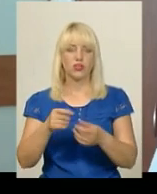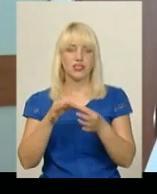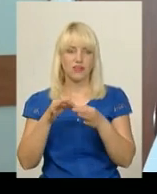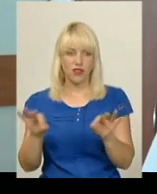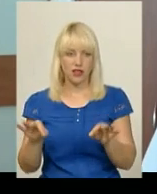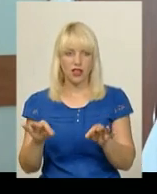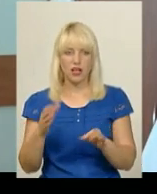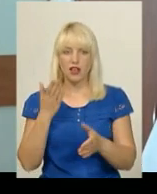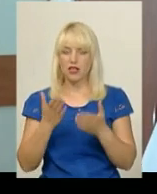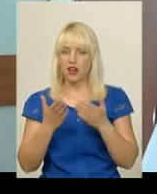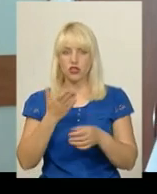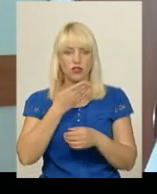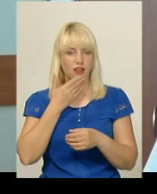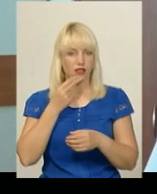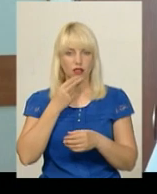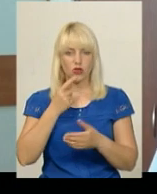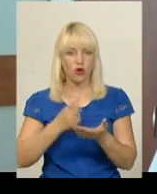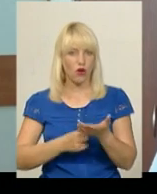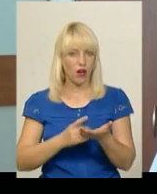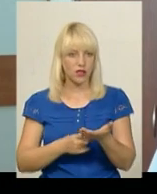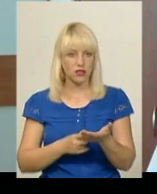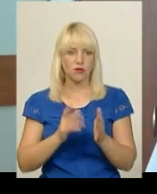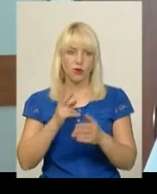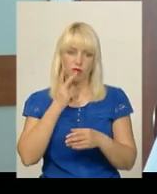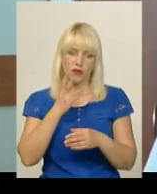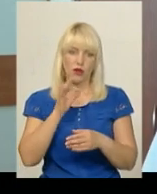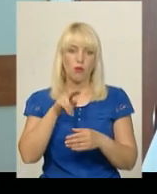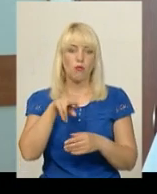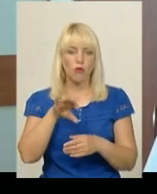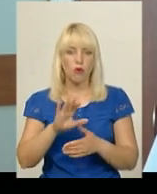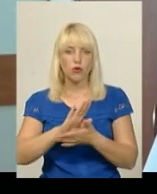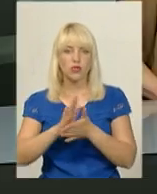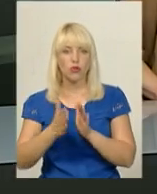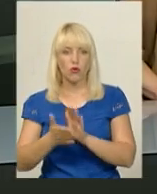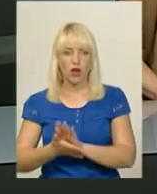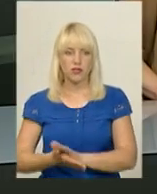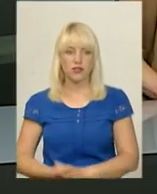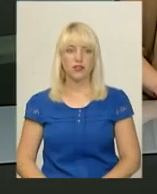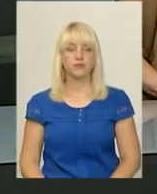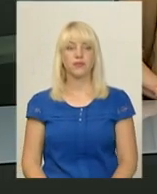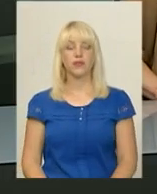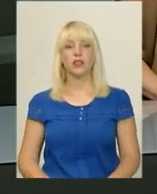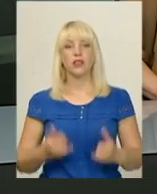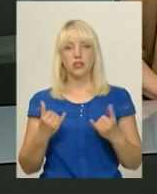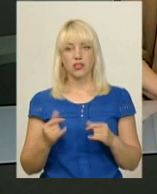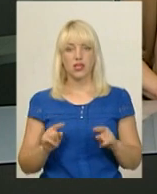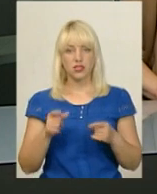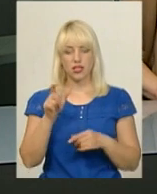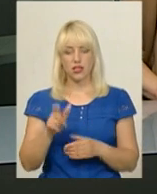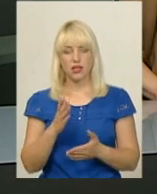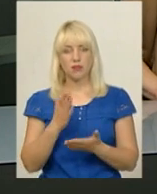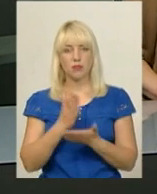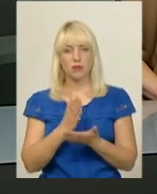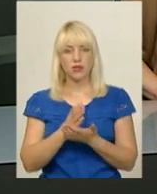Не доказано, будемо дивитися по ситуації. Наразі затриманий перебуває в